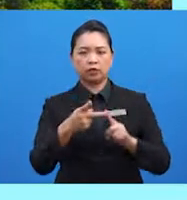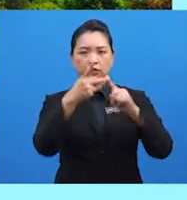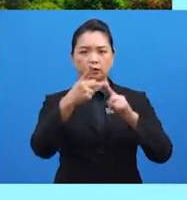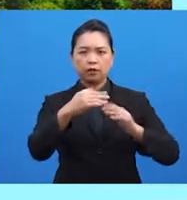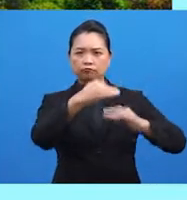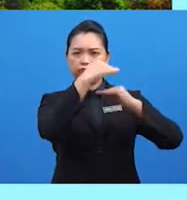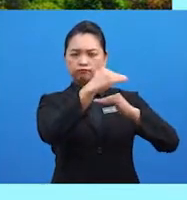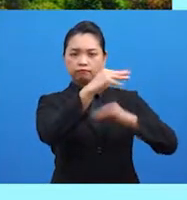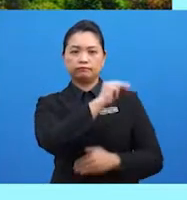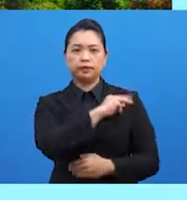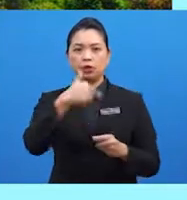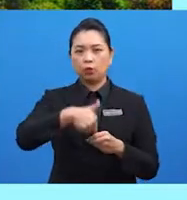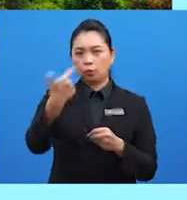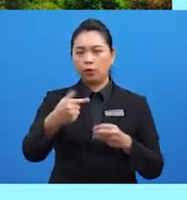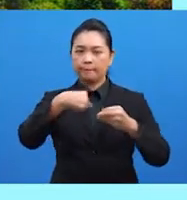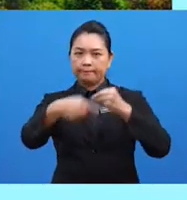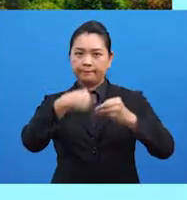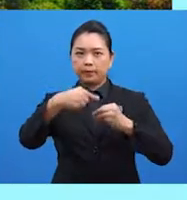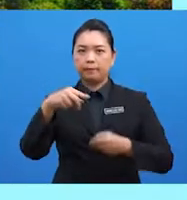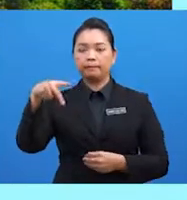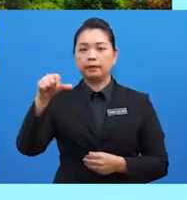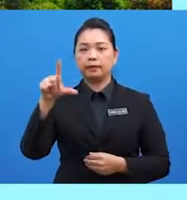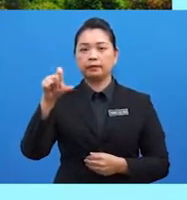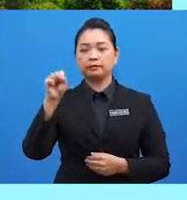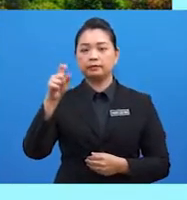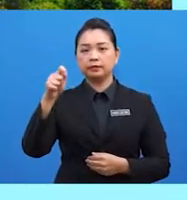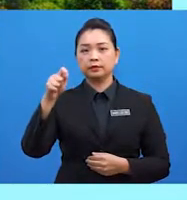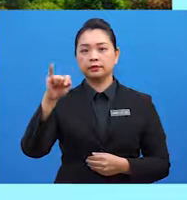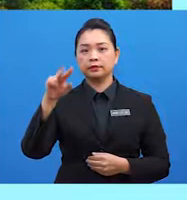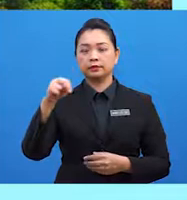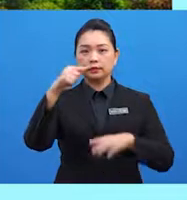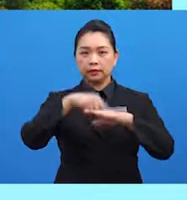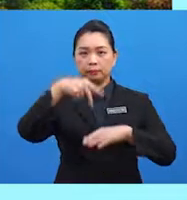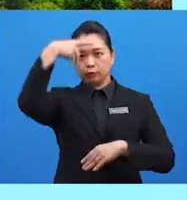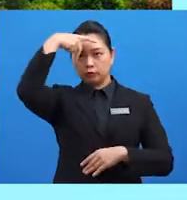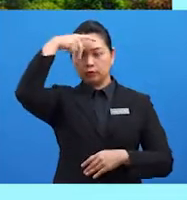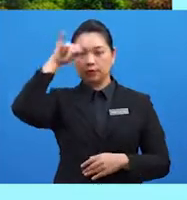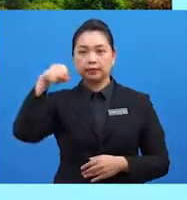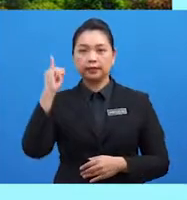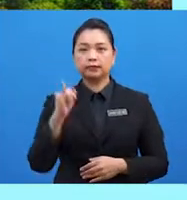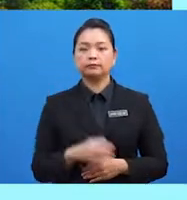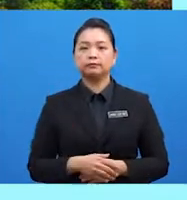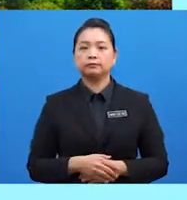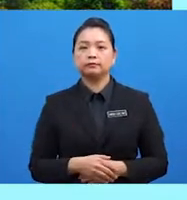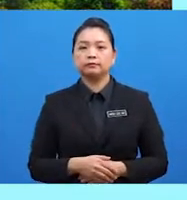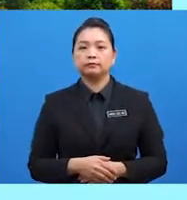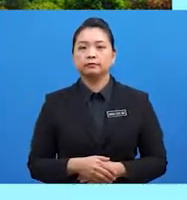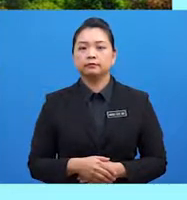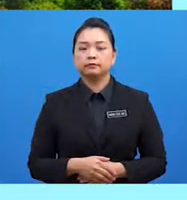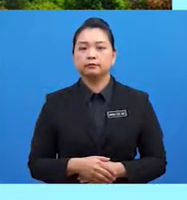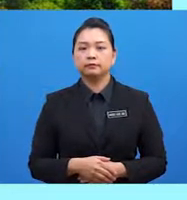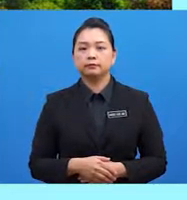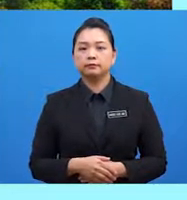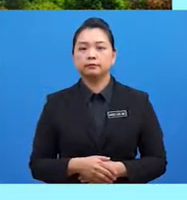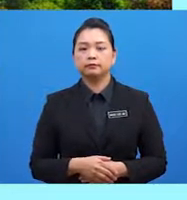Menteri Luar berkenaan Palestine di Putrajaya pada 13 Mei 2004 dan